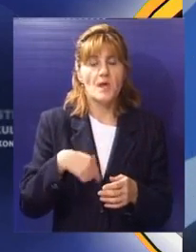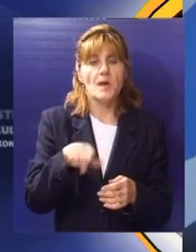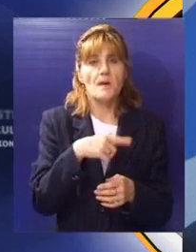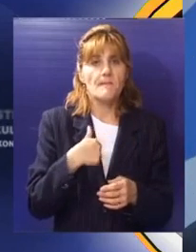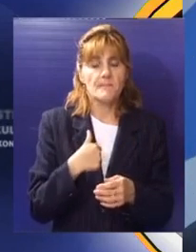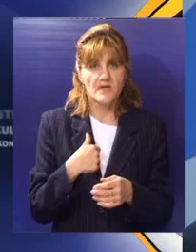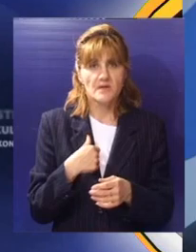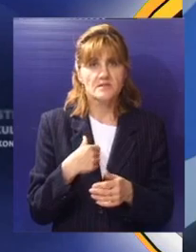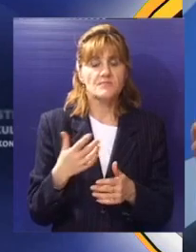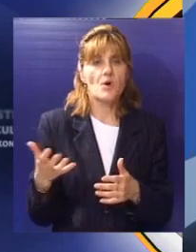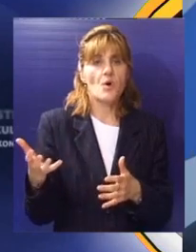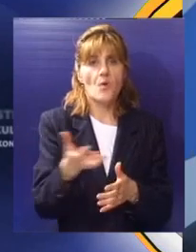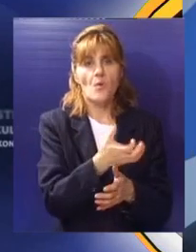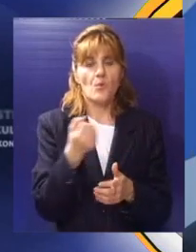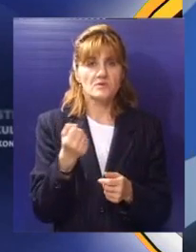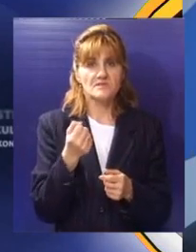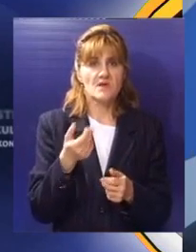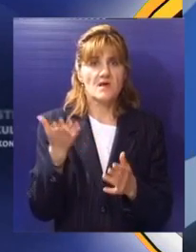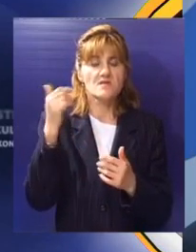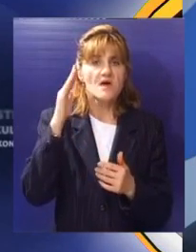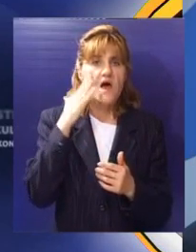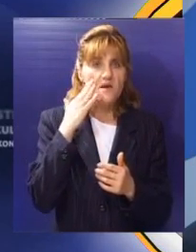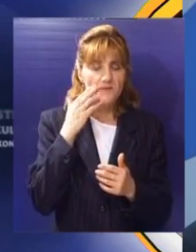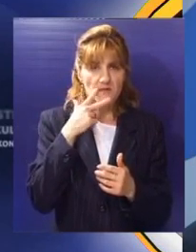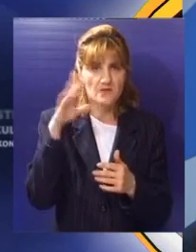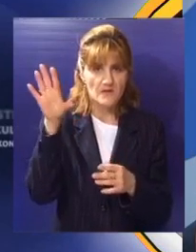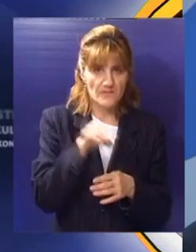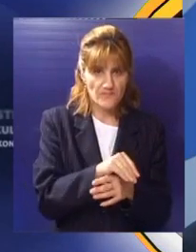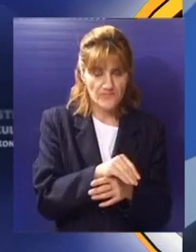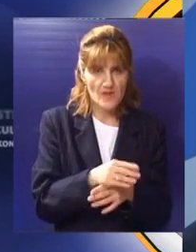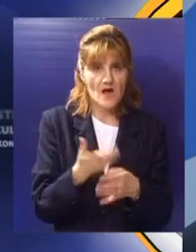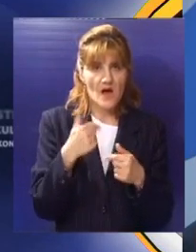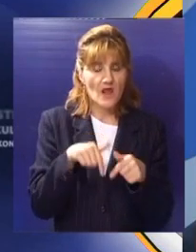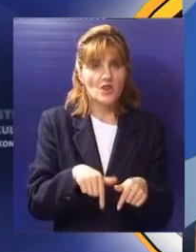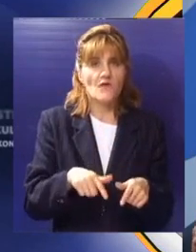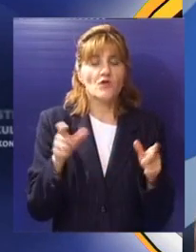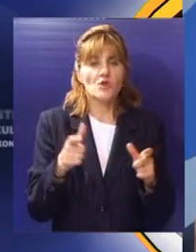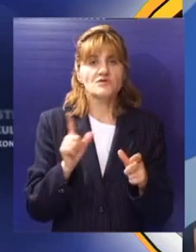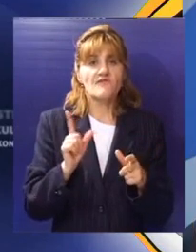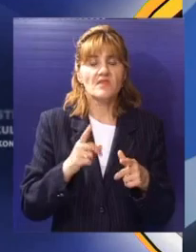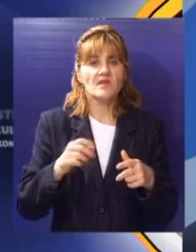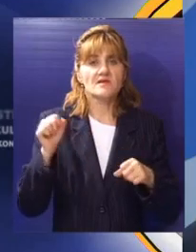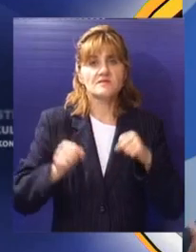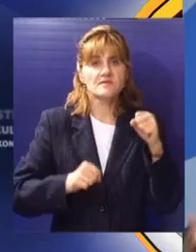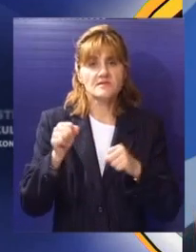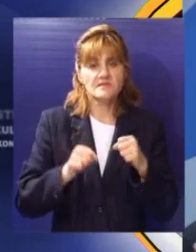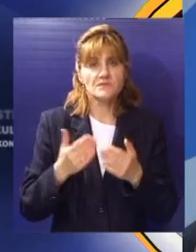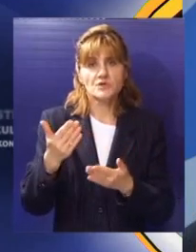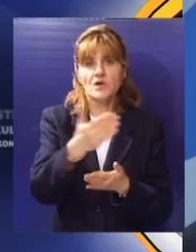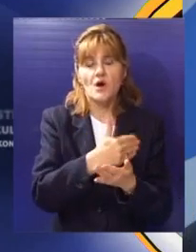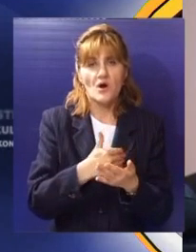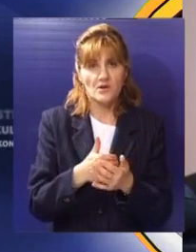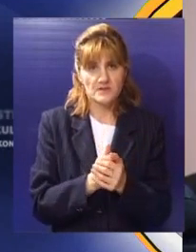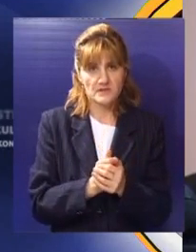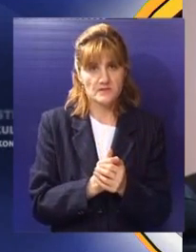stvari uzeli sa zapada pre nego što je to društvo imalo ikakve zrelosti da te institucije